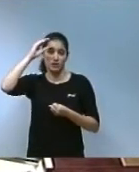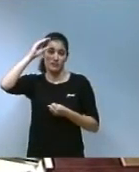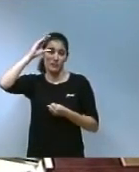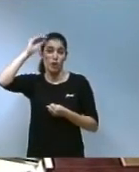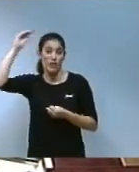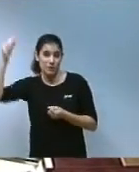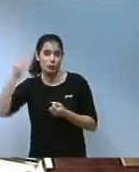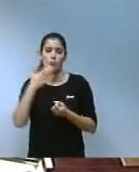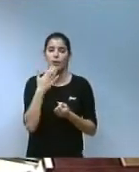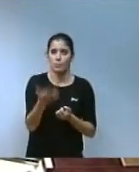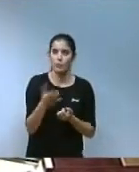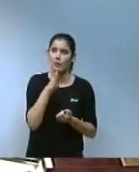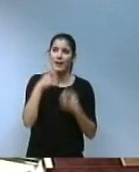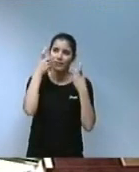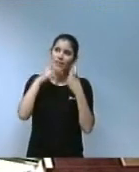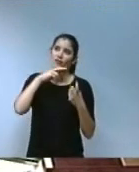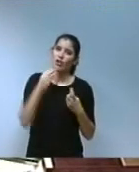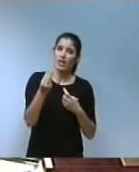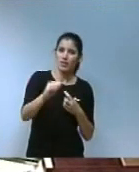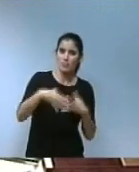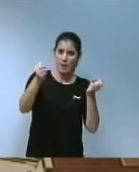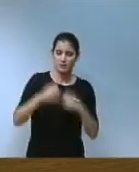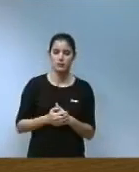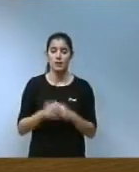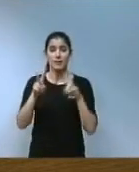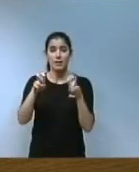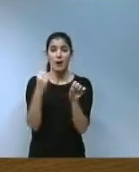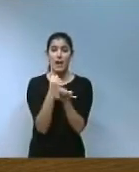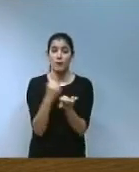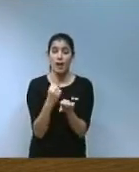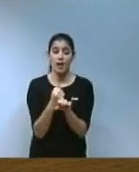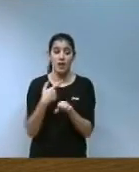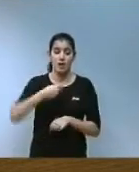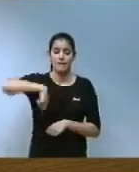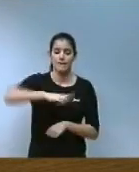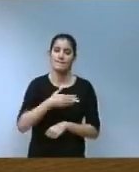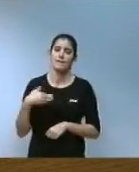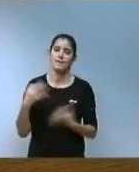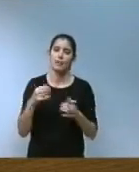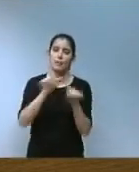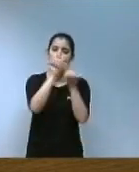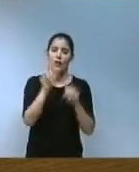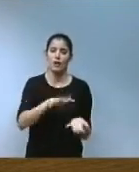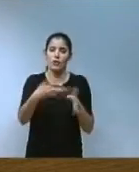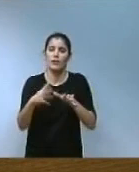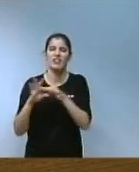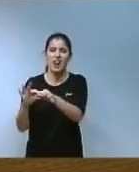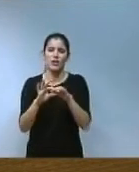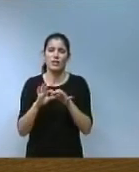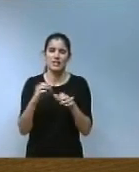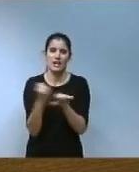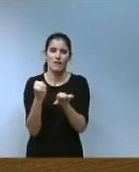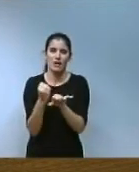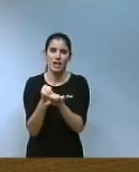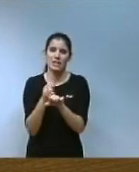de valor afegit. En matèria laboral, pretenem avançar cap a un model de relacions laborals que revertisca el